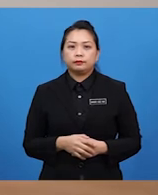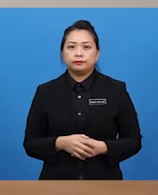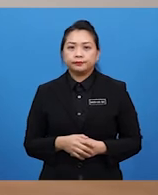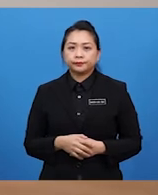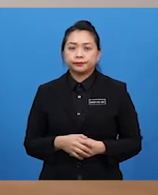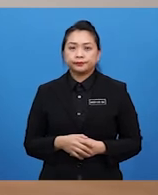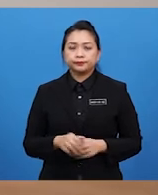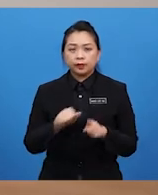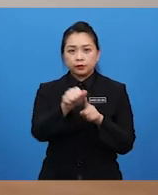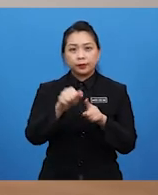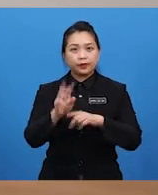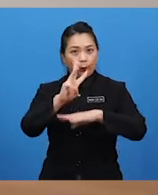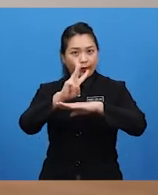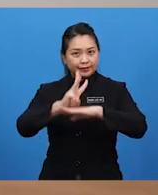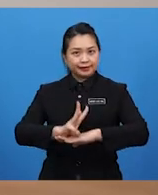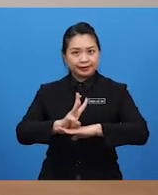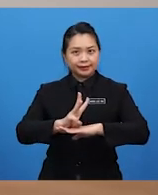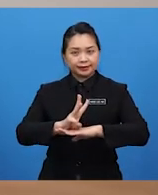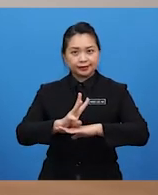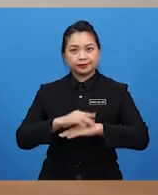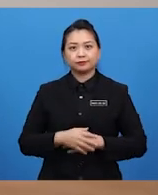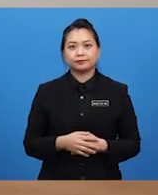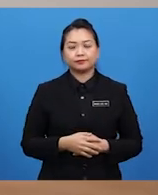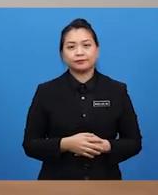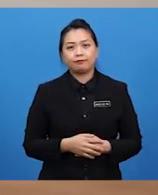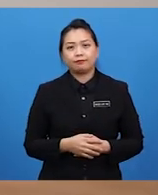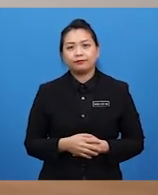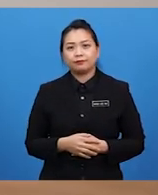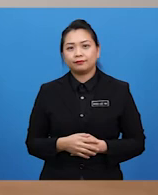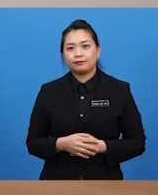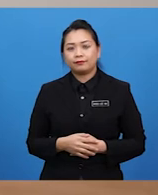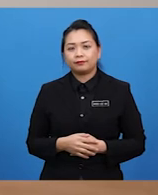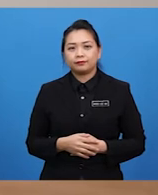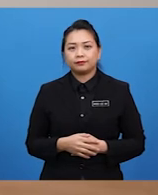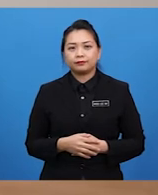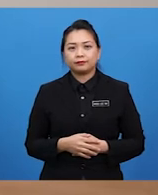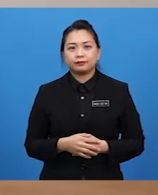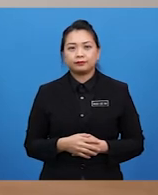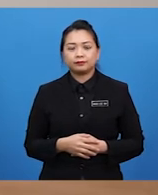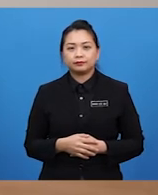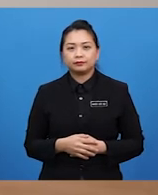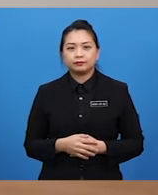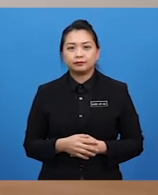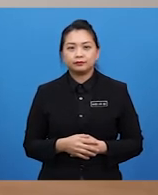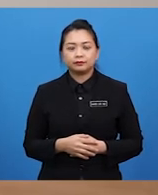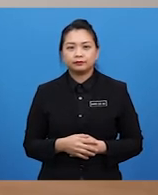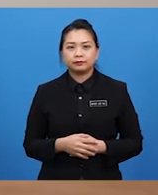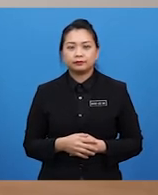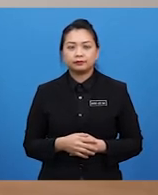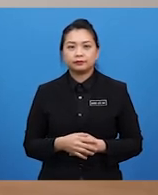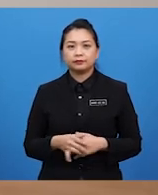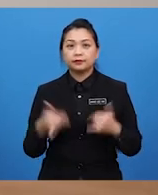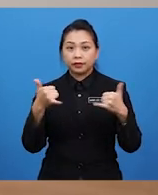dilupa aspek warisan. Di sini. Ya, macam pakaian kita sebenarnya. Warisan